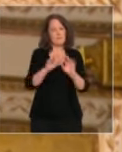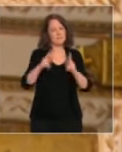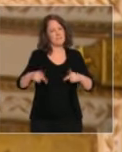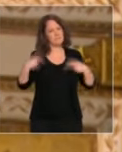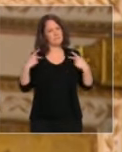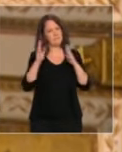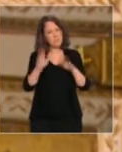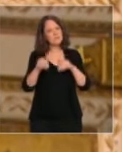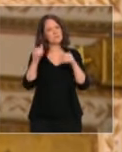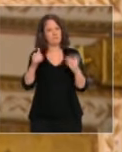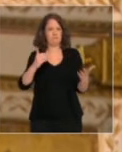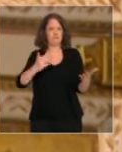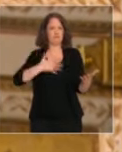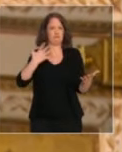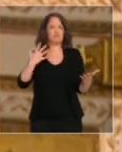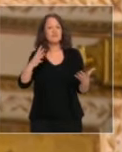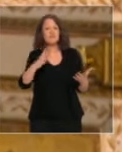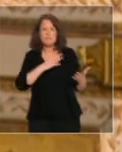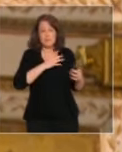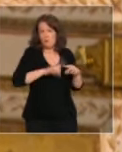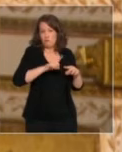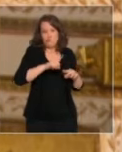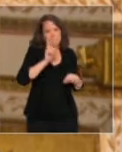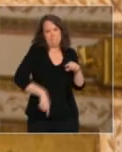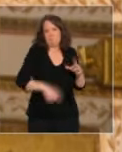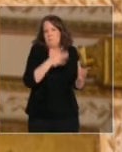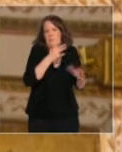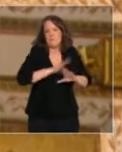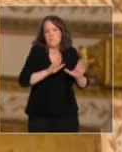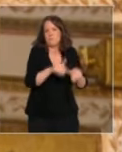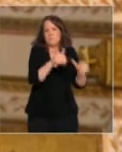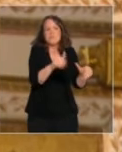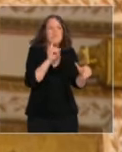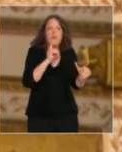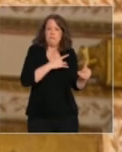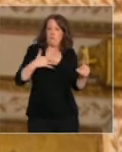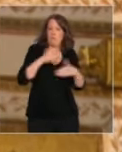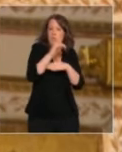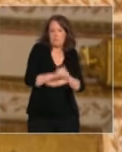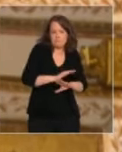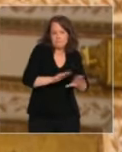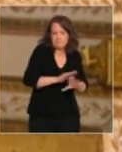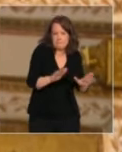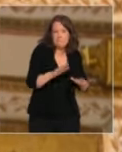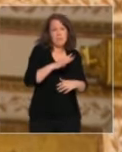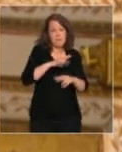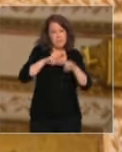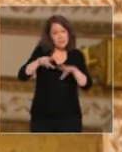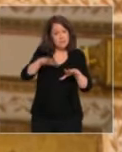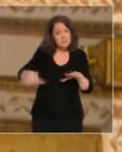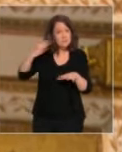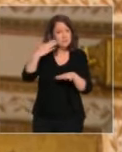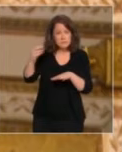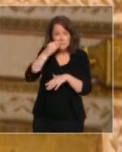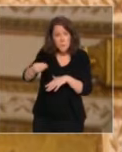Certaines activités sont interdites car incompatibles avec les règles sanitaires. Pour tous les autres secteurs économiques, quand la sécurité